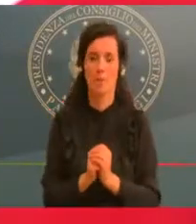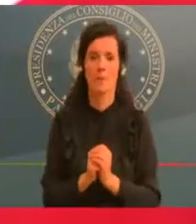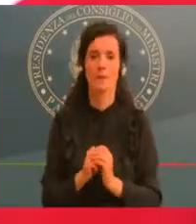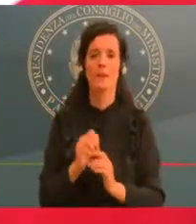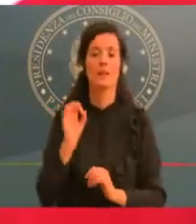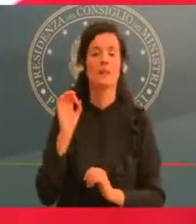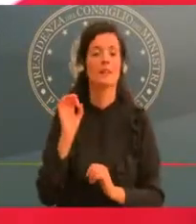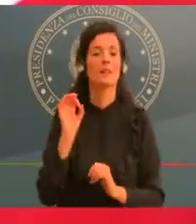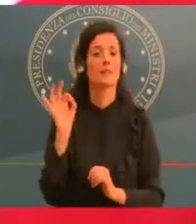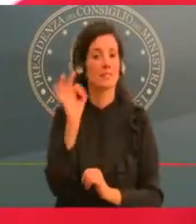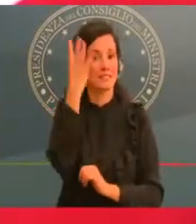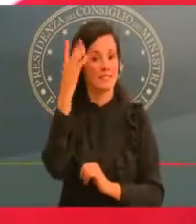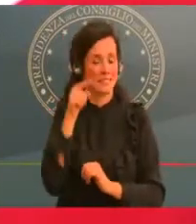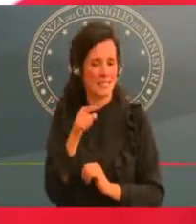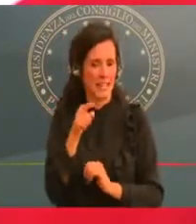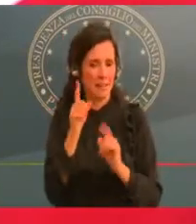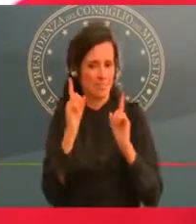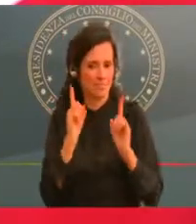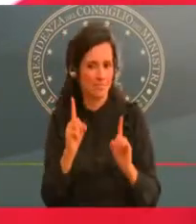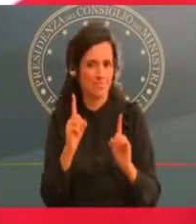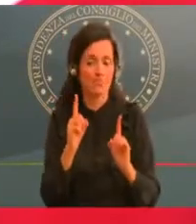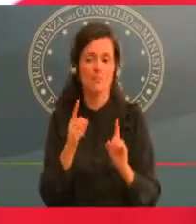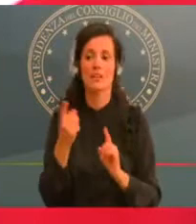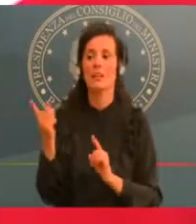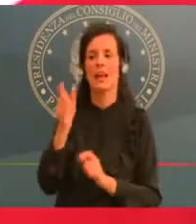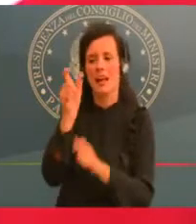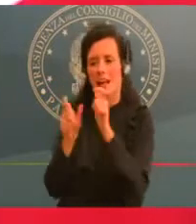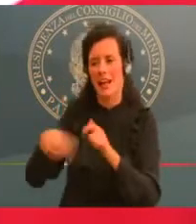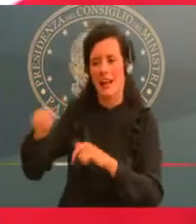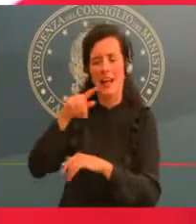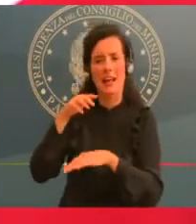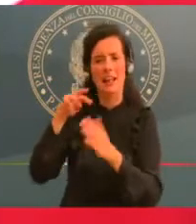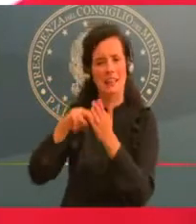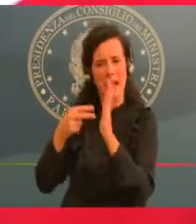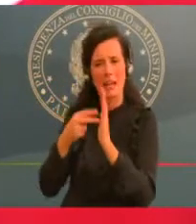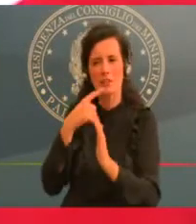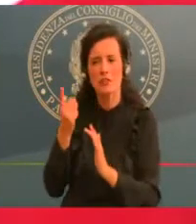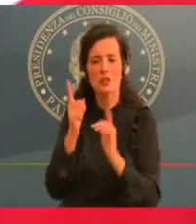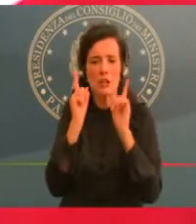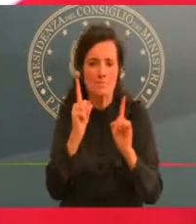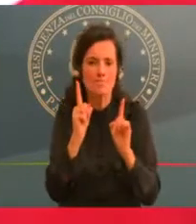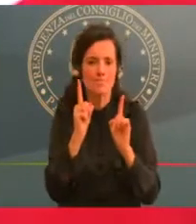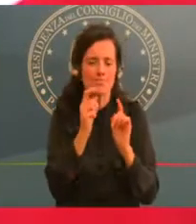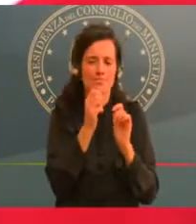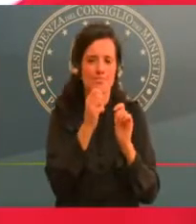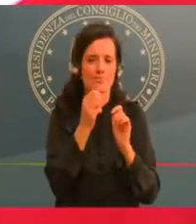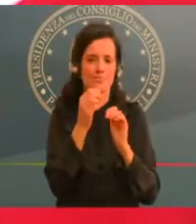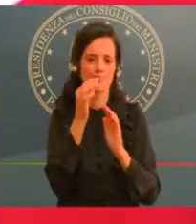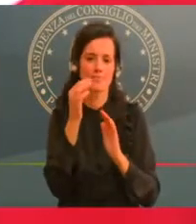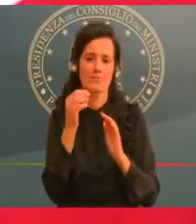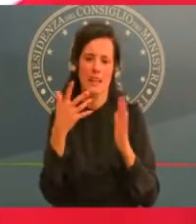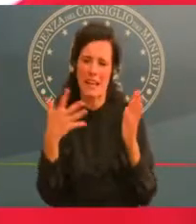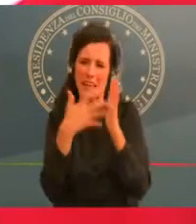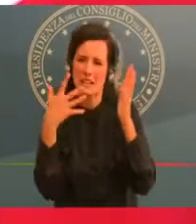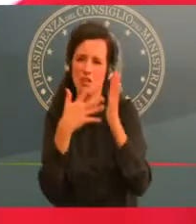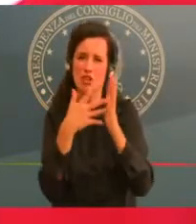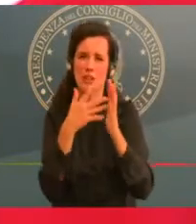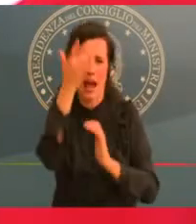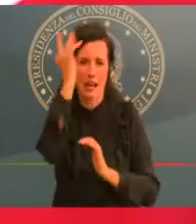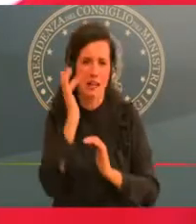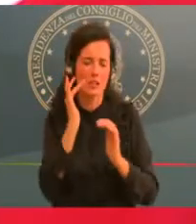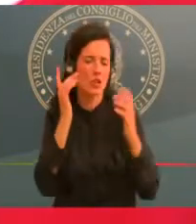stare attenti, però abbiamo previsto anche la possibilità nel DPCM che ci possa essere anche